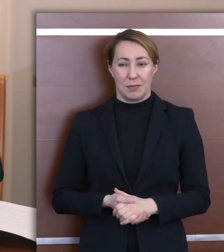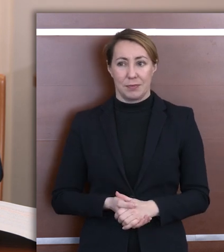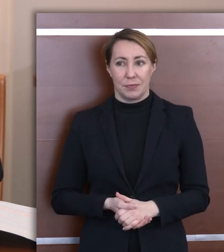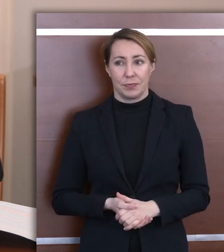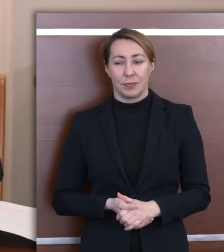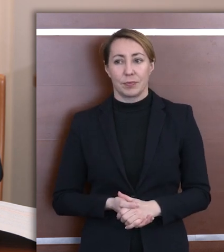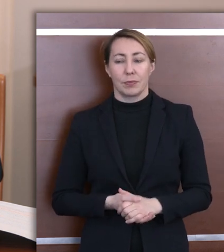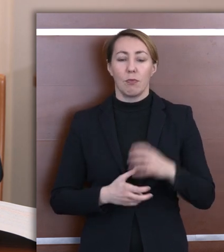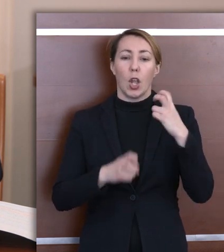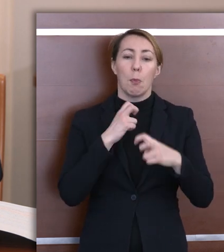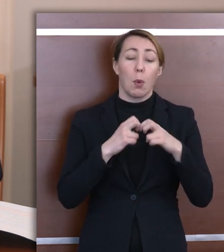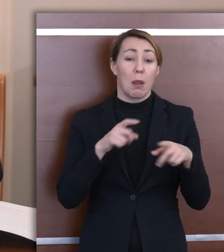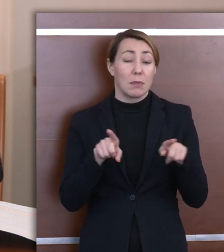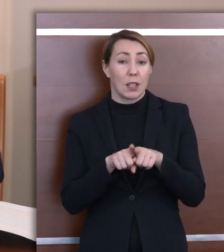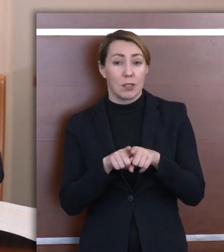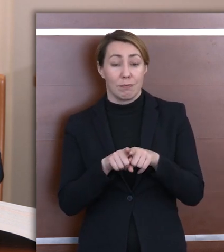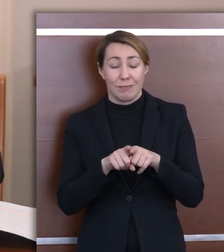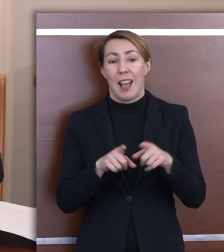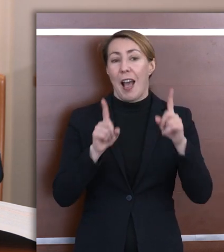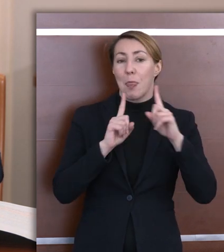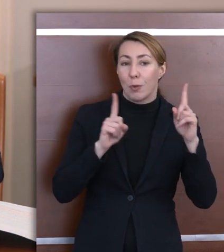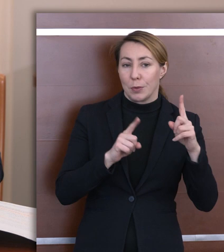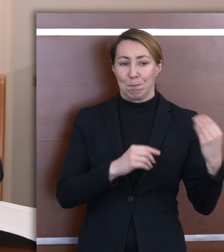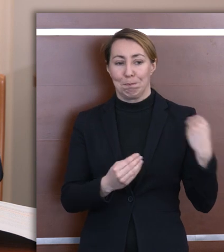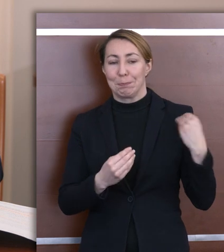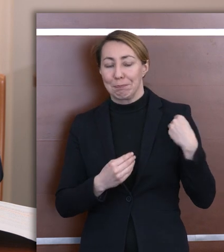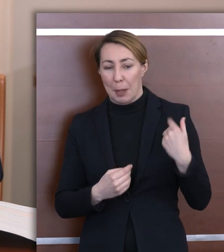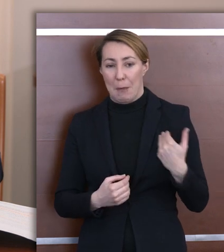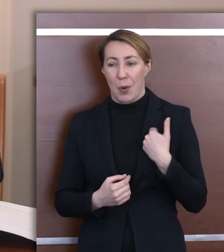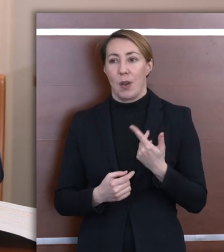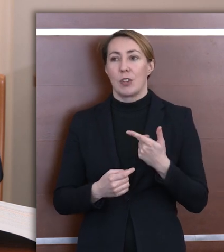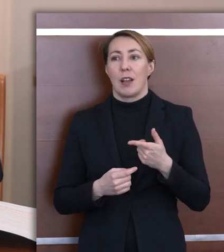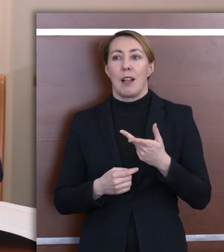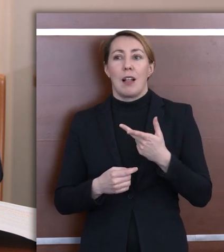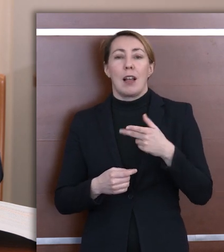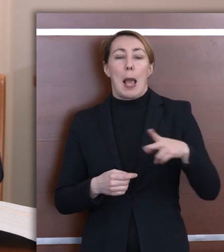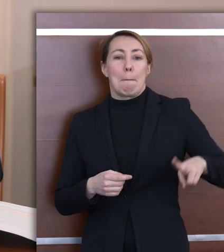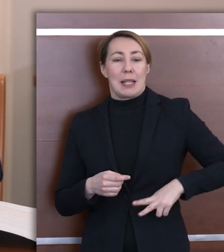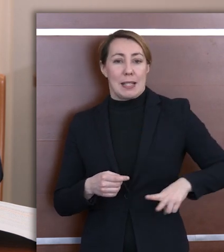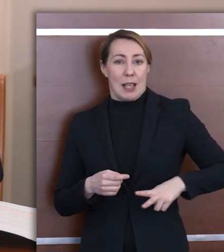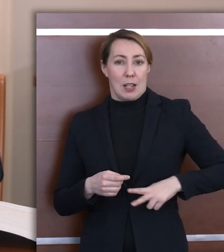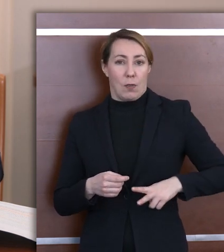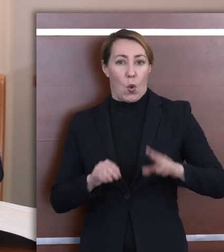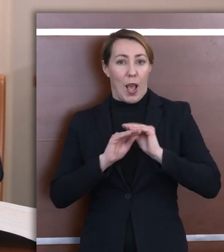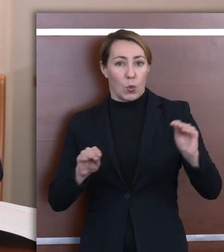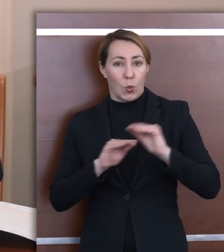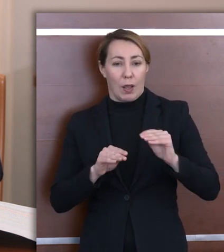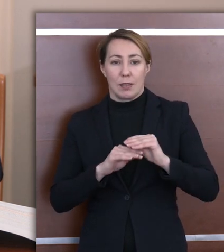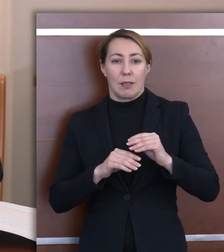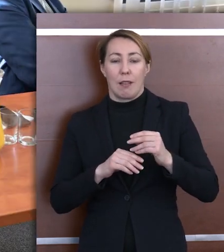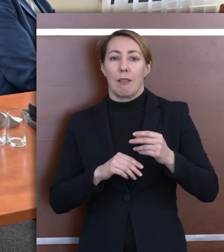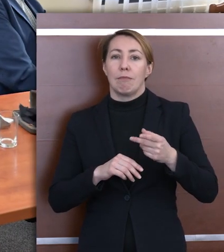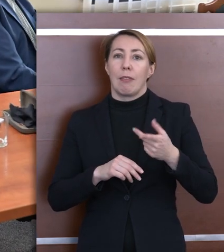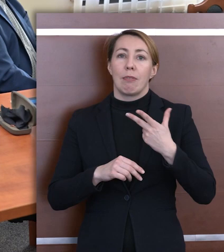Problemem niewątpliwie wskazywanym przez nauczycieli też w kontroli było nieudostępnienie przez Ministerstwo Edukacji właściwie